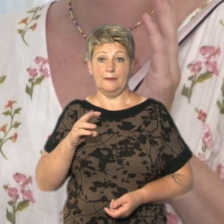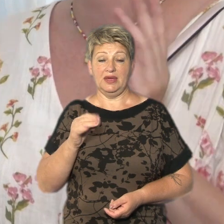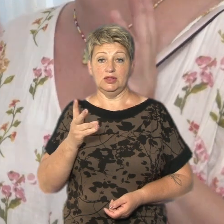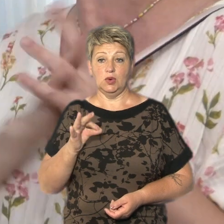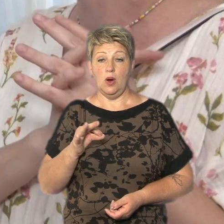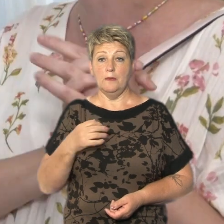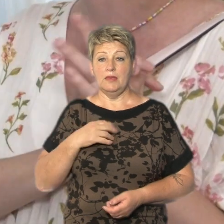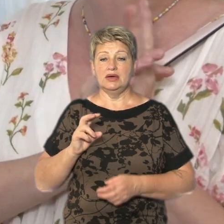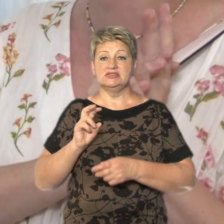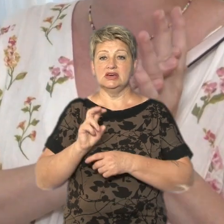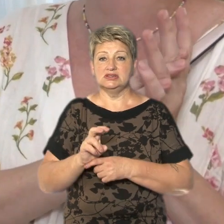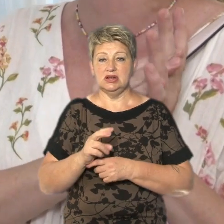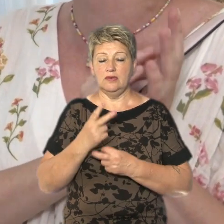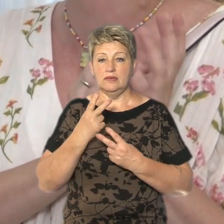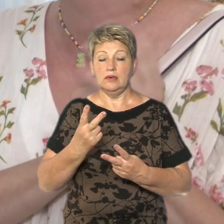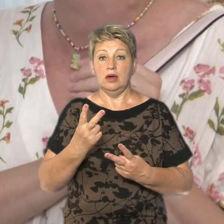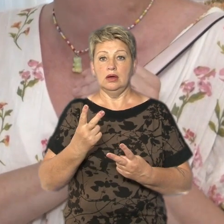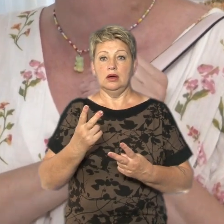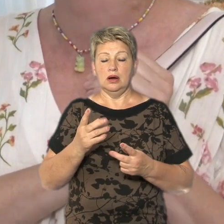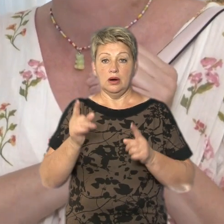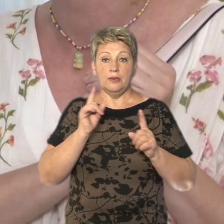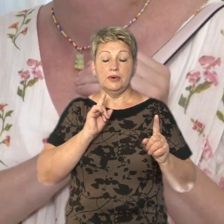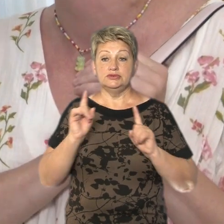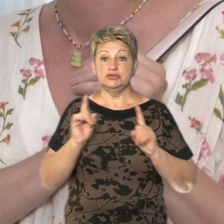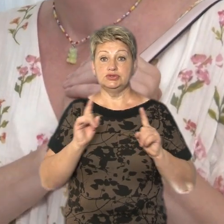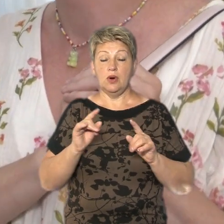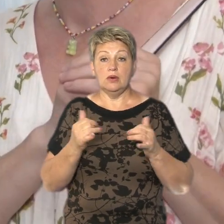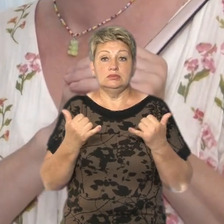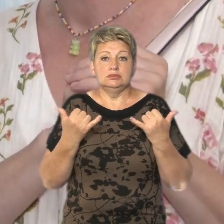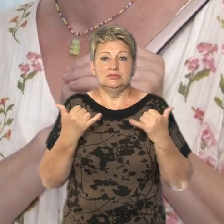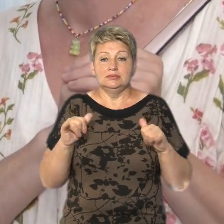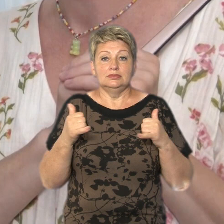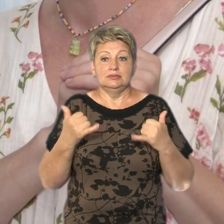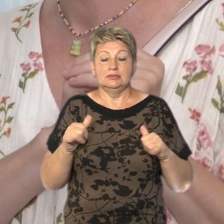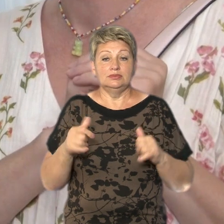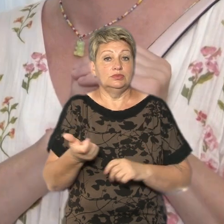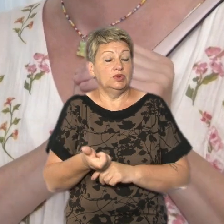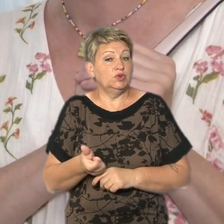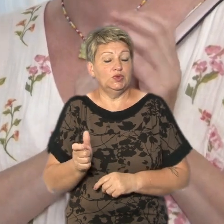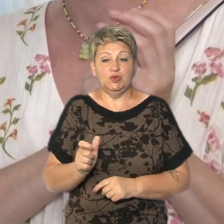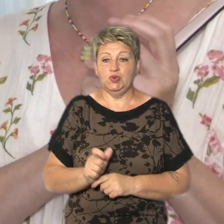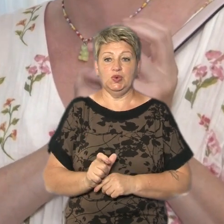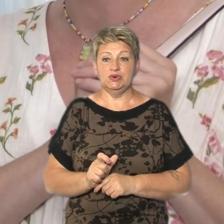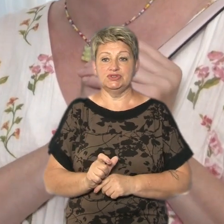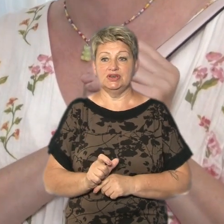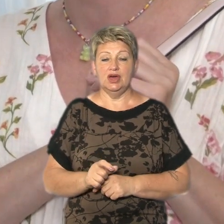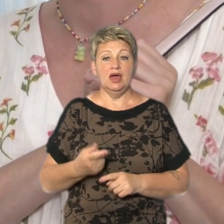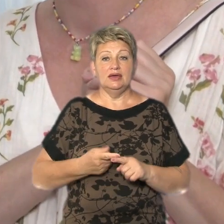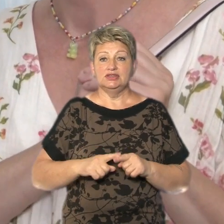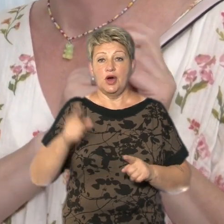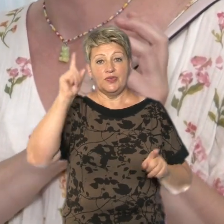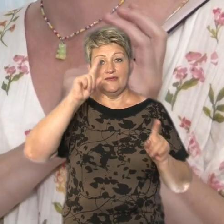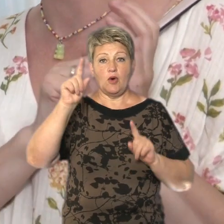дивиться на нас з кертини. Це було дуже несподівано. Макс дуже творча людина.